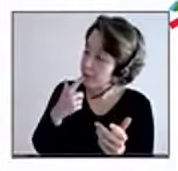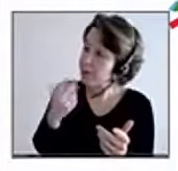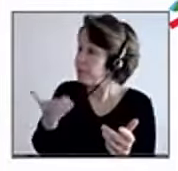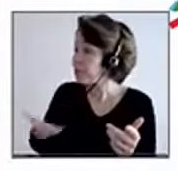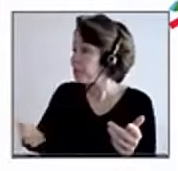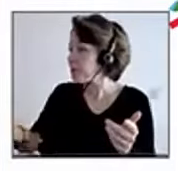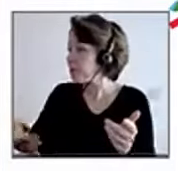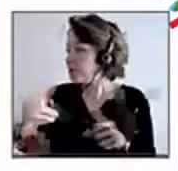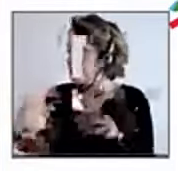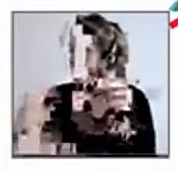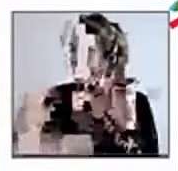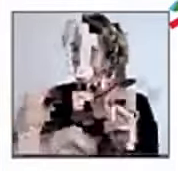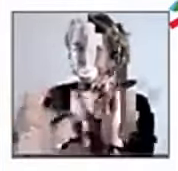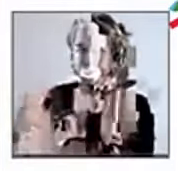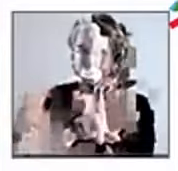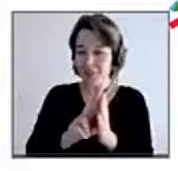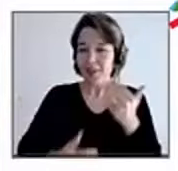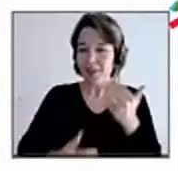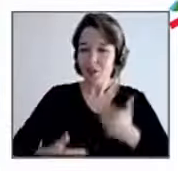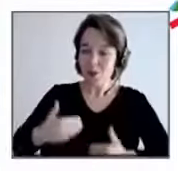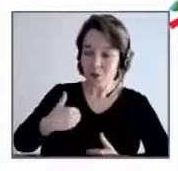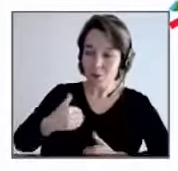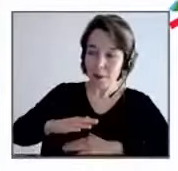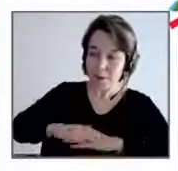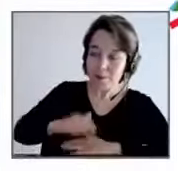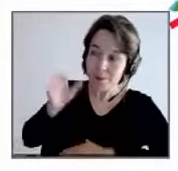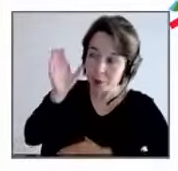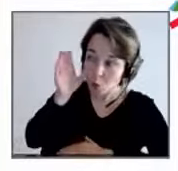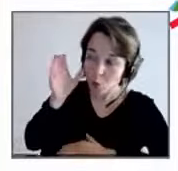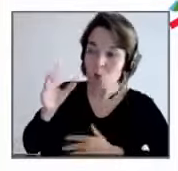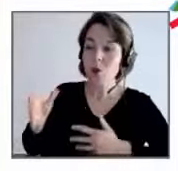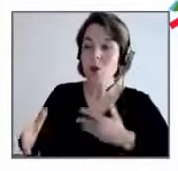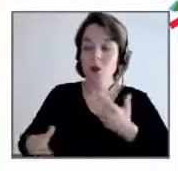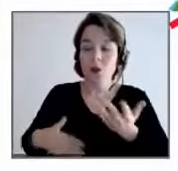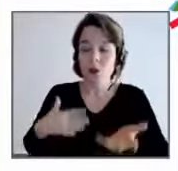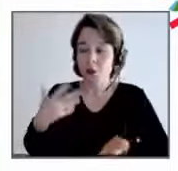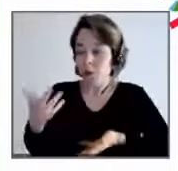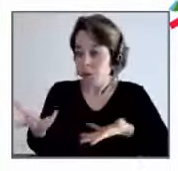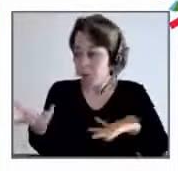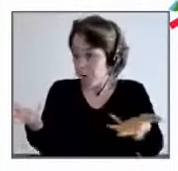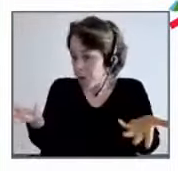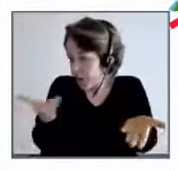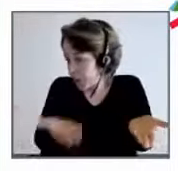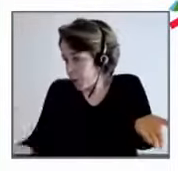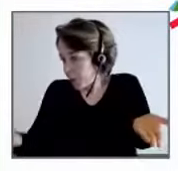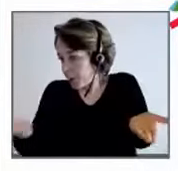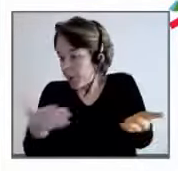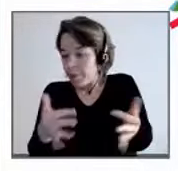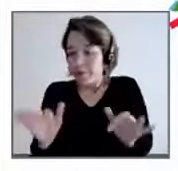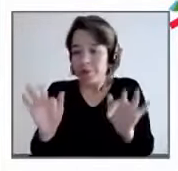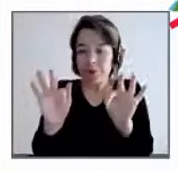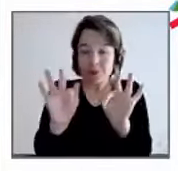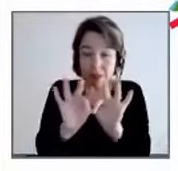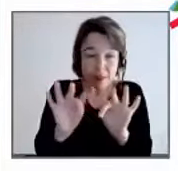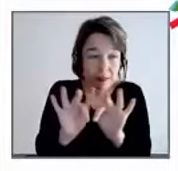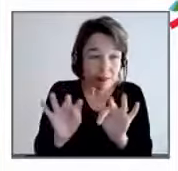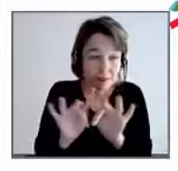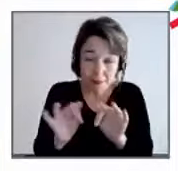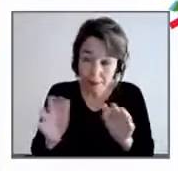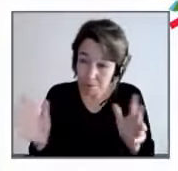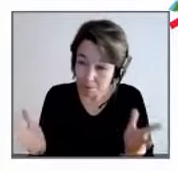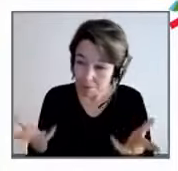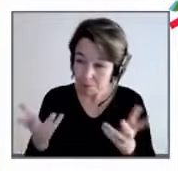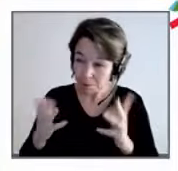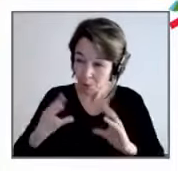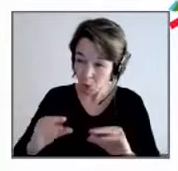qui nous écoutent pour que cette fraternité s'incarne encore davantage et se développe encore davantage